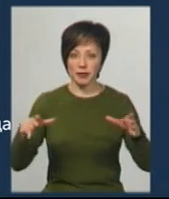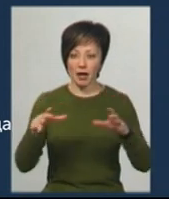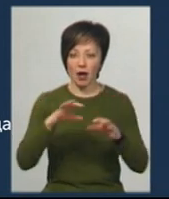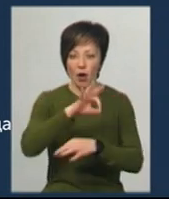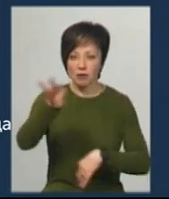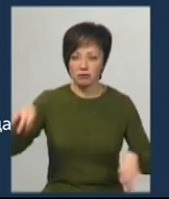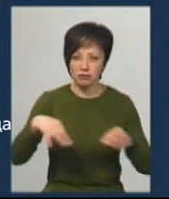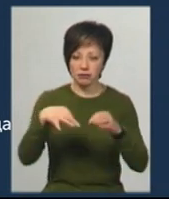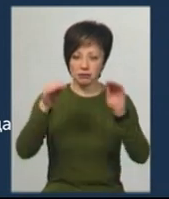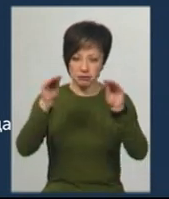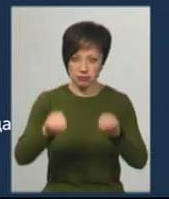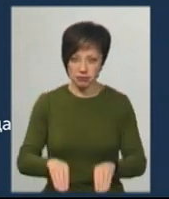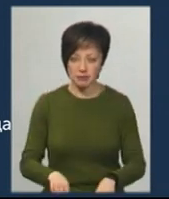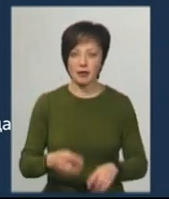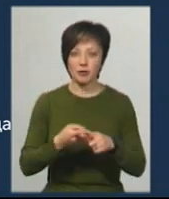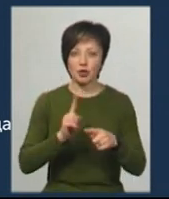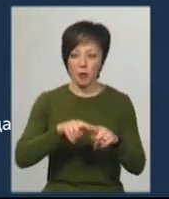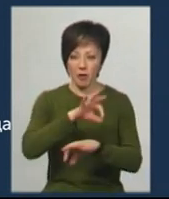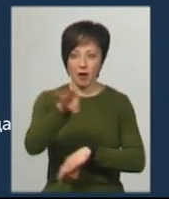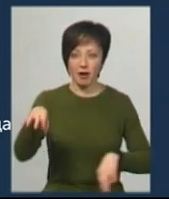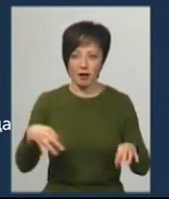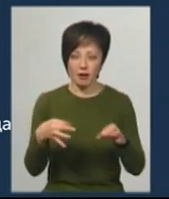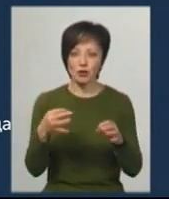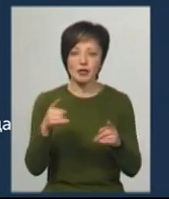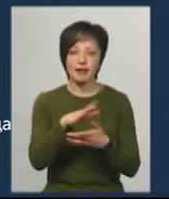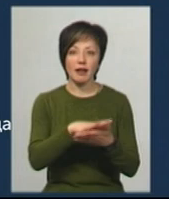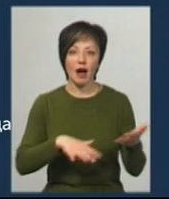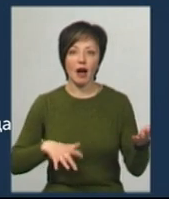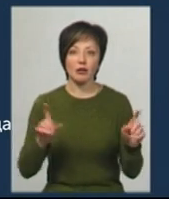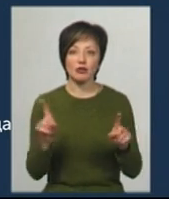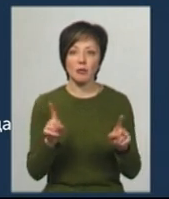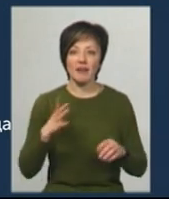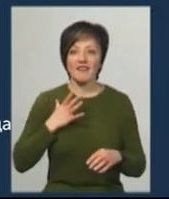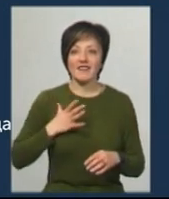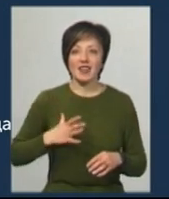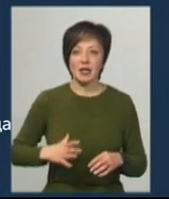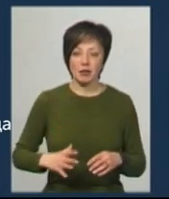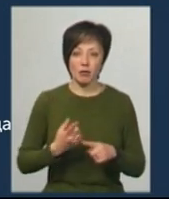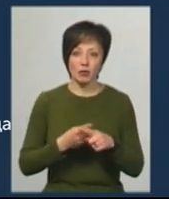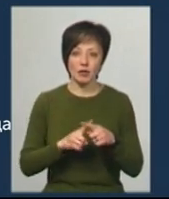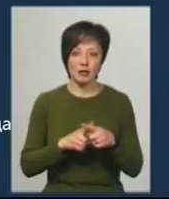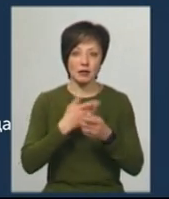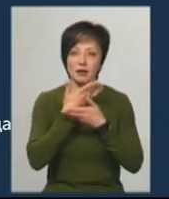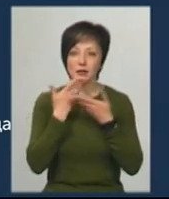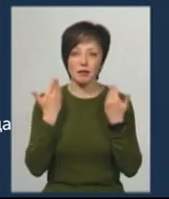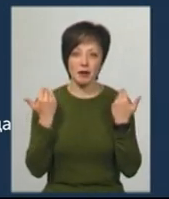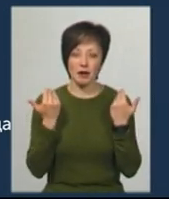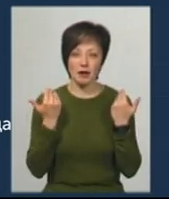вниз, далі зробити по цьому лекало, далі, щоб воно видержало, тому що воно має